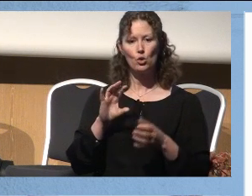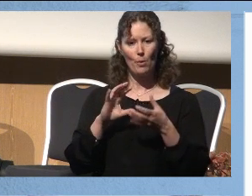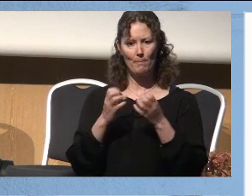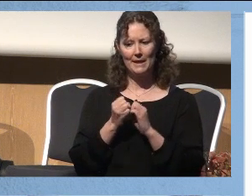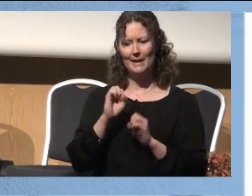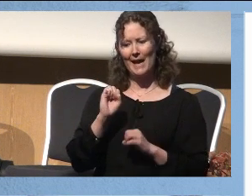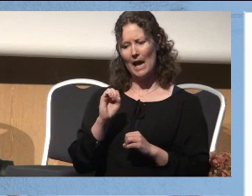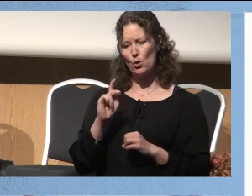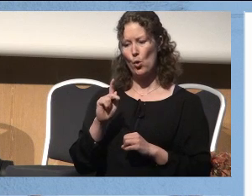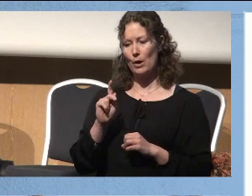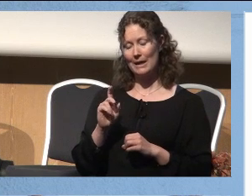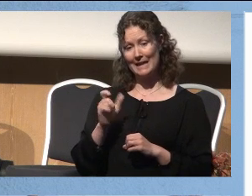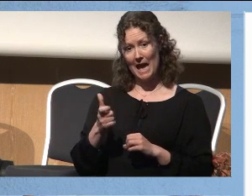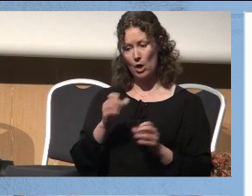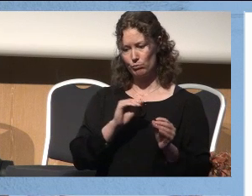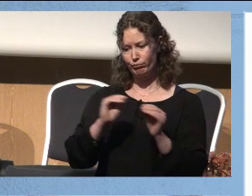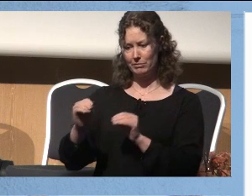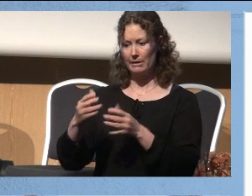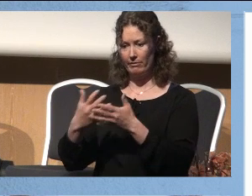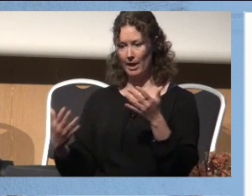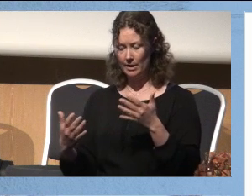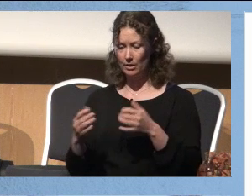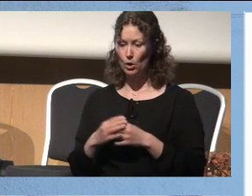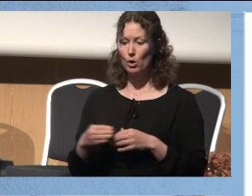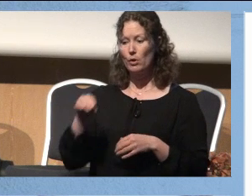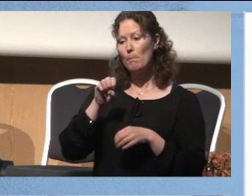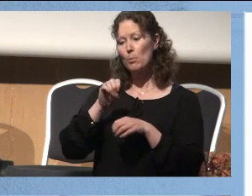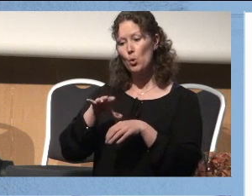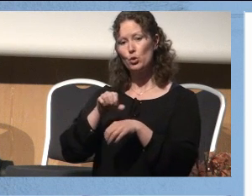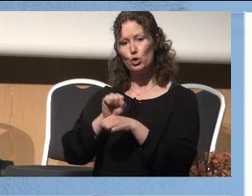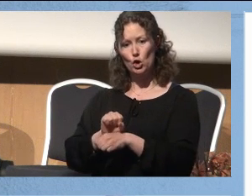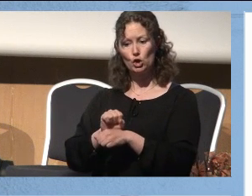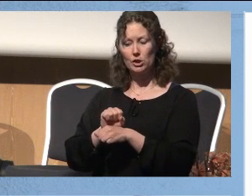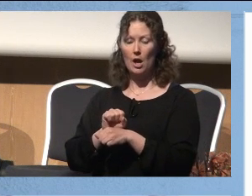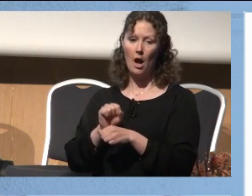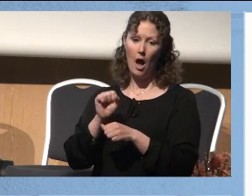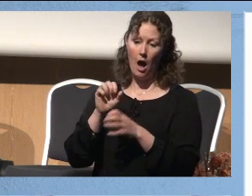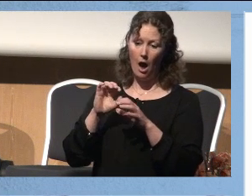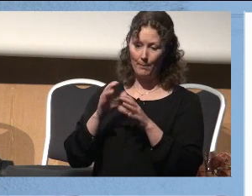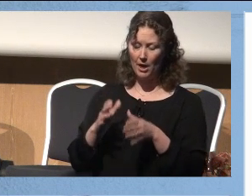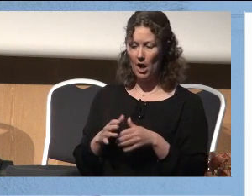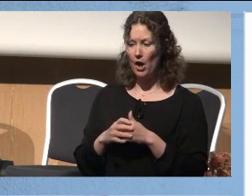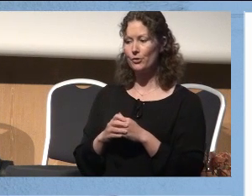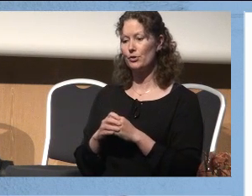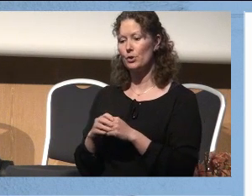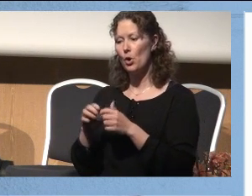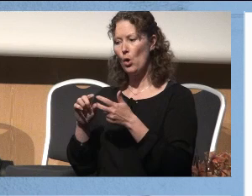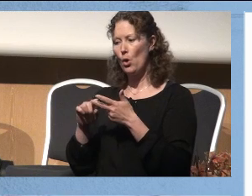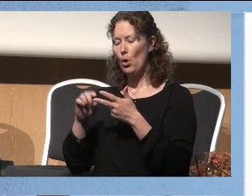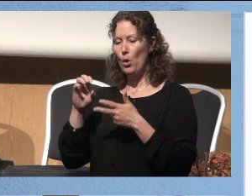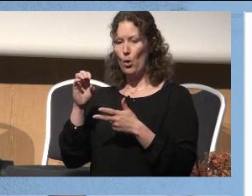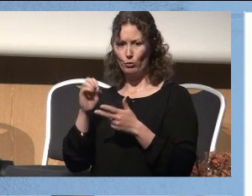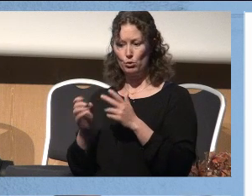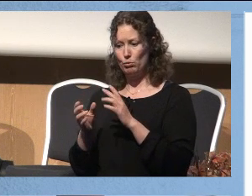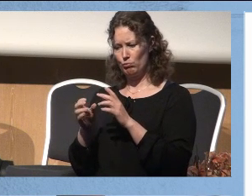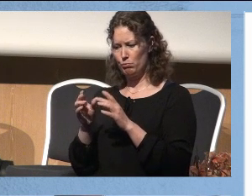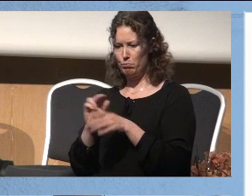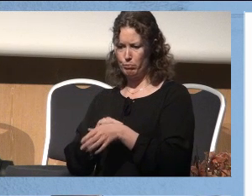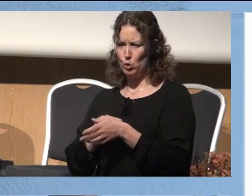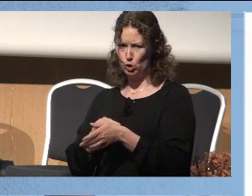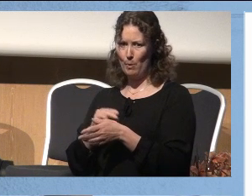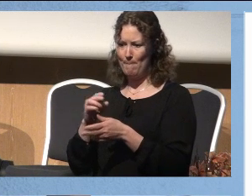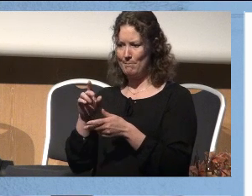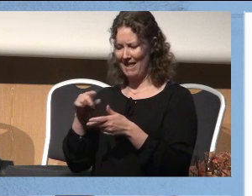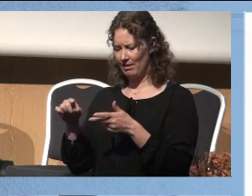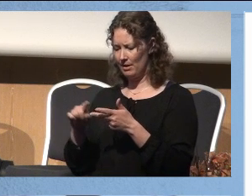overføres til nettet. Øverst er det samme en for blodtryksapparat. Her er pulsoximetret som gjør at du får otometning og pulsen din, og der